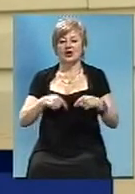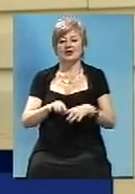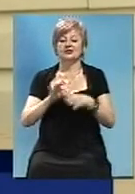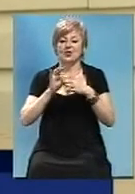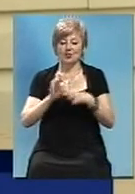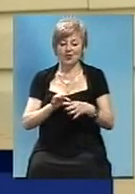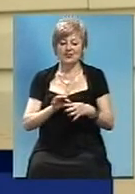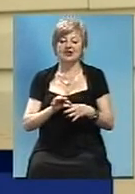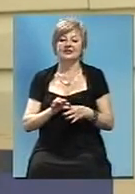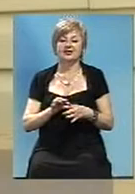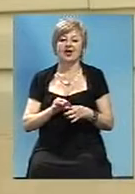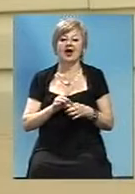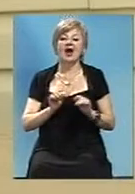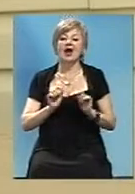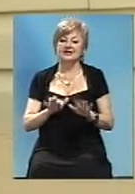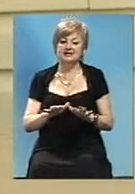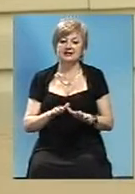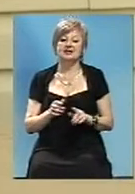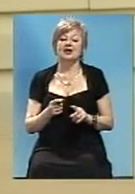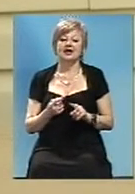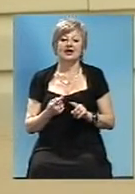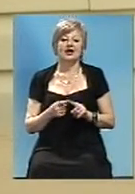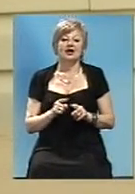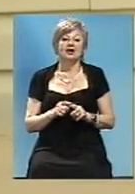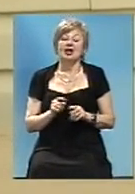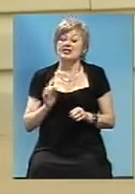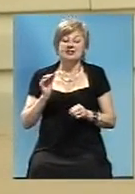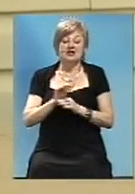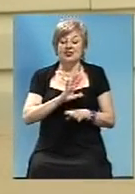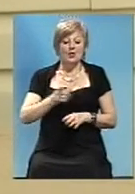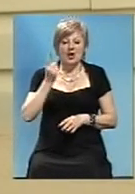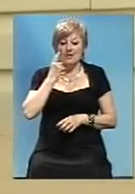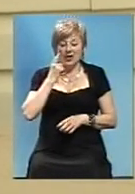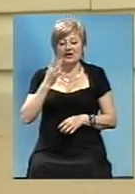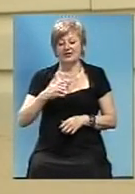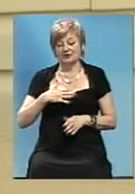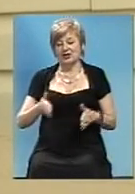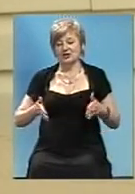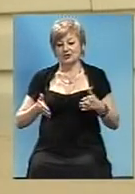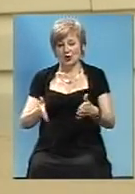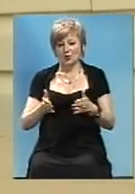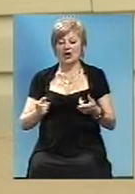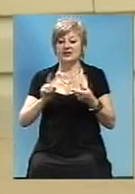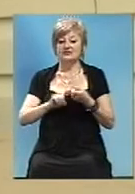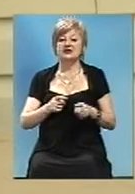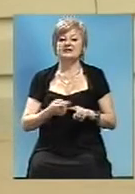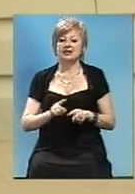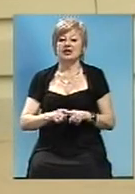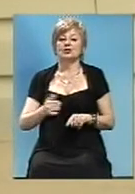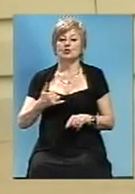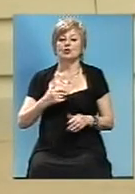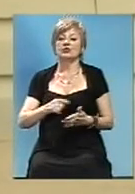недавно. Такі акції не добавляють балів нашим дорожникам. В связі з цим у мене вопрос.